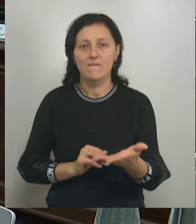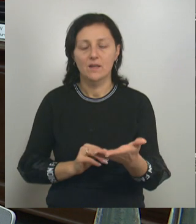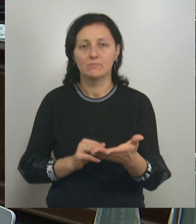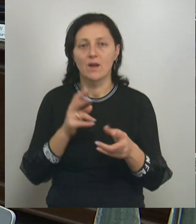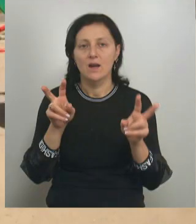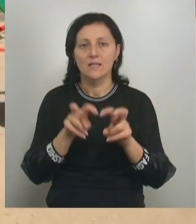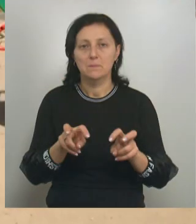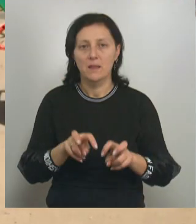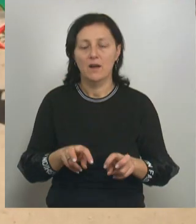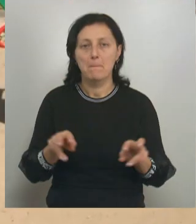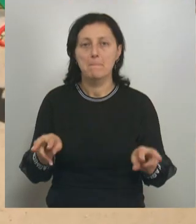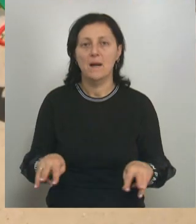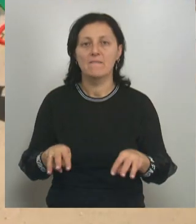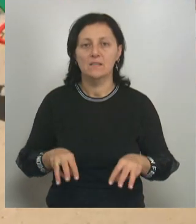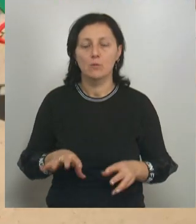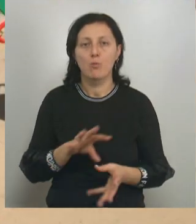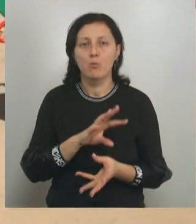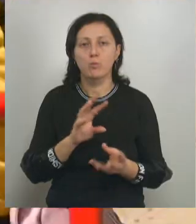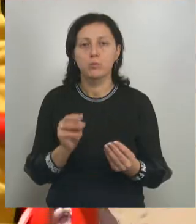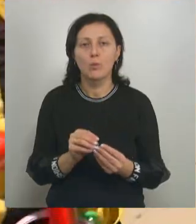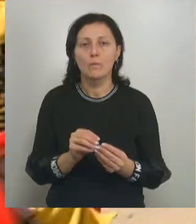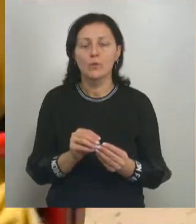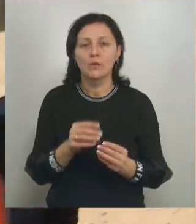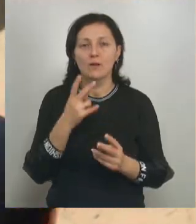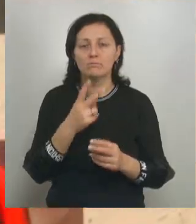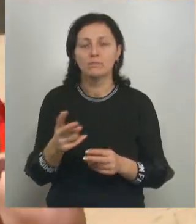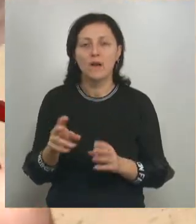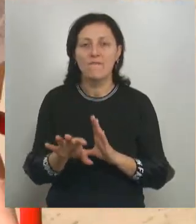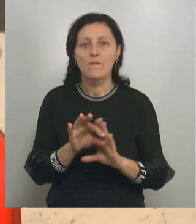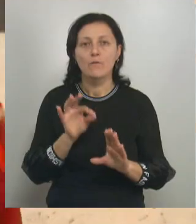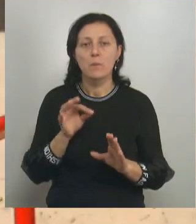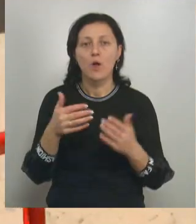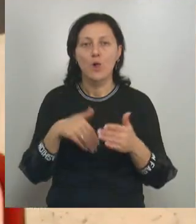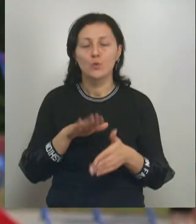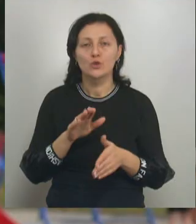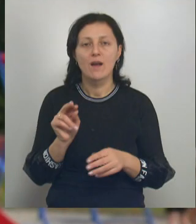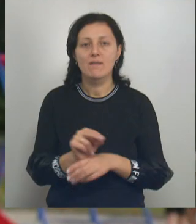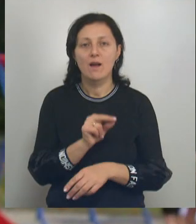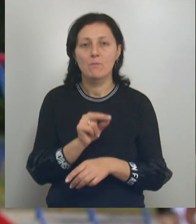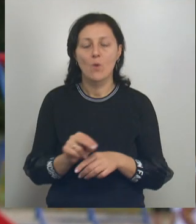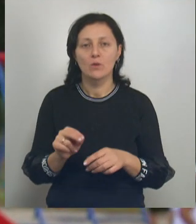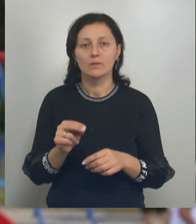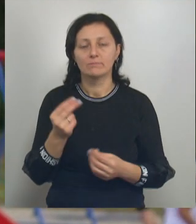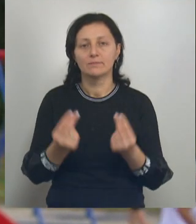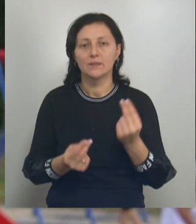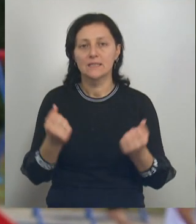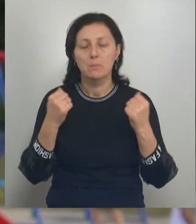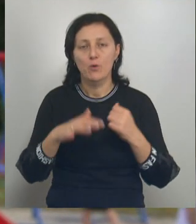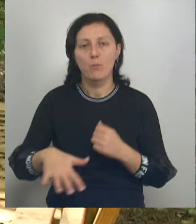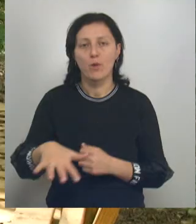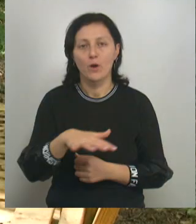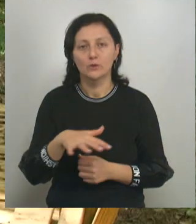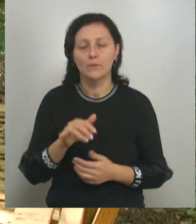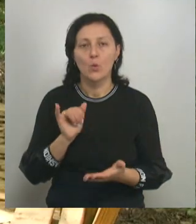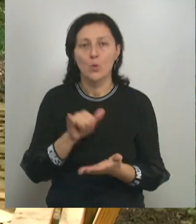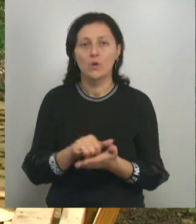в правительстве области. Больше всего жители отдают предпочтение ремонту дворов, строительству детских и спортивных площадок, установке